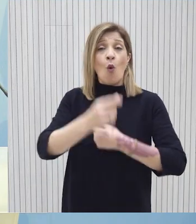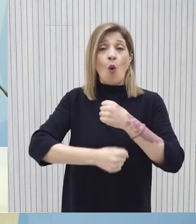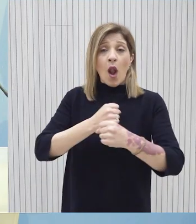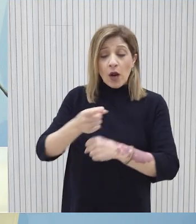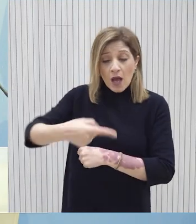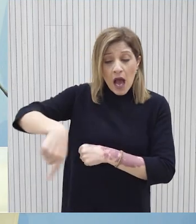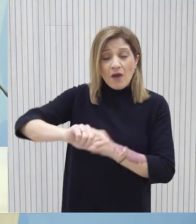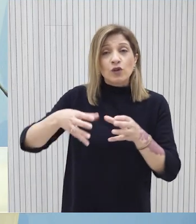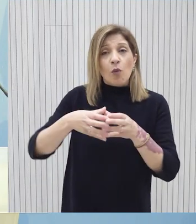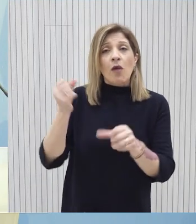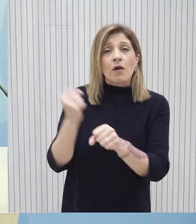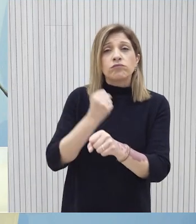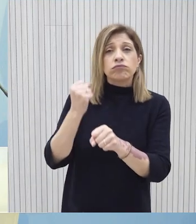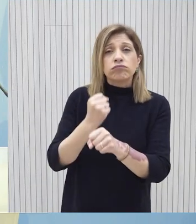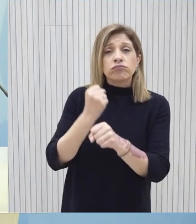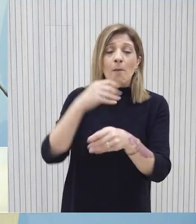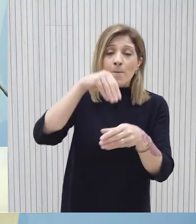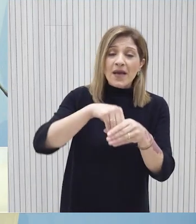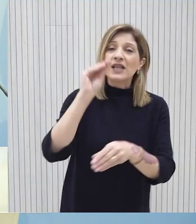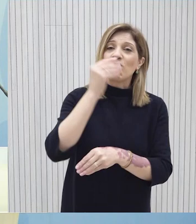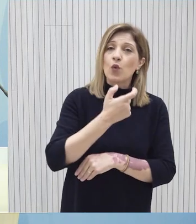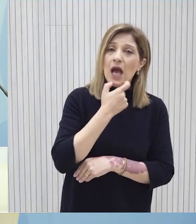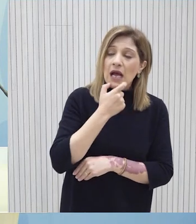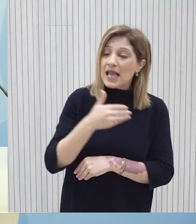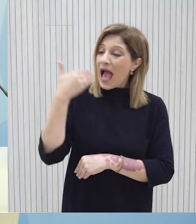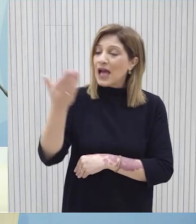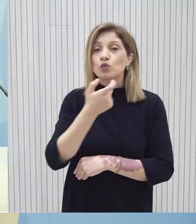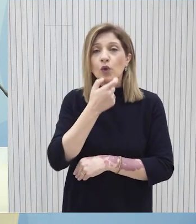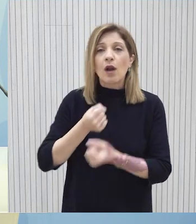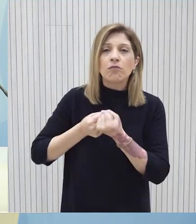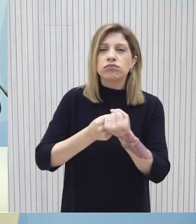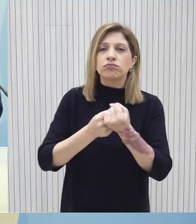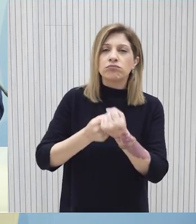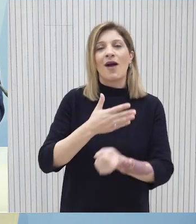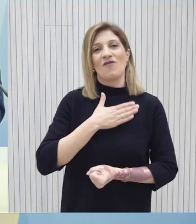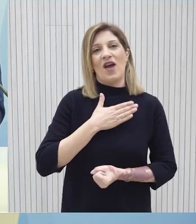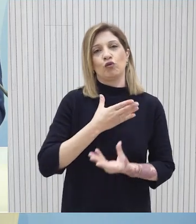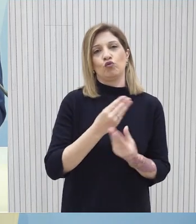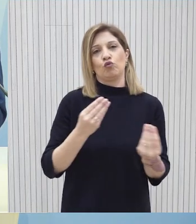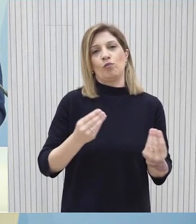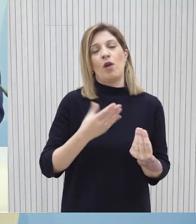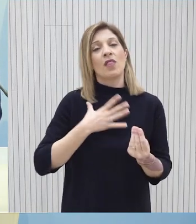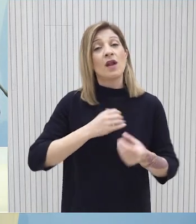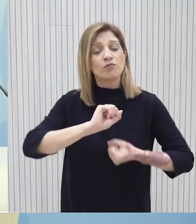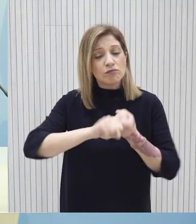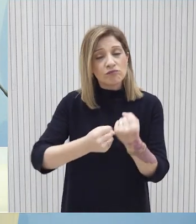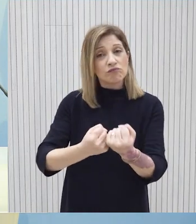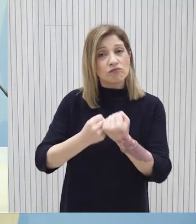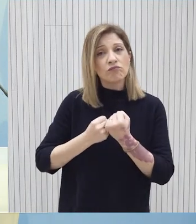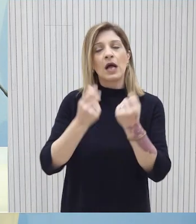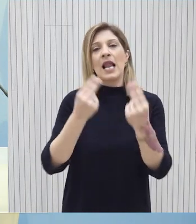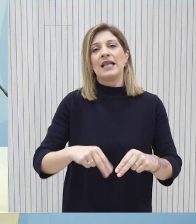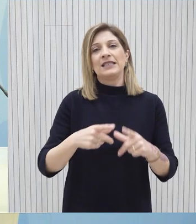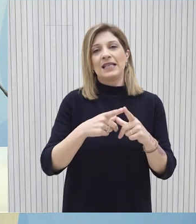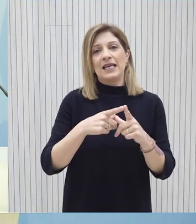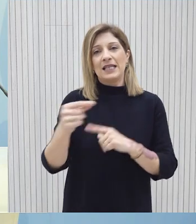ομάδας εντός και εκτός του Βρετανικού Κοινοβουλίου και την στήριξή τους στις προσπάθειες που καταβάλουμε για επίλυση του κυπριακού προβλήματος